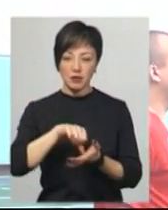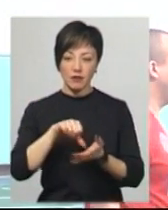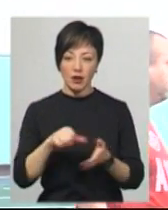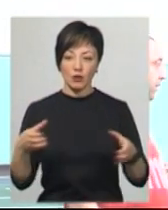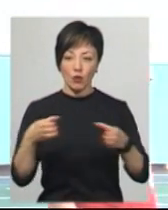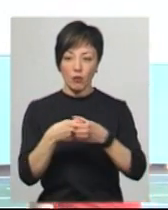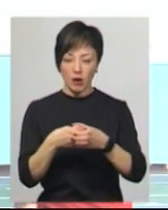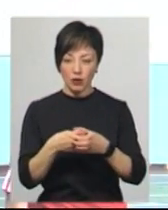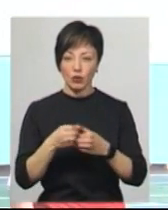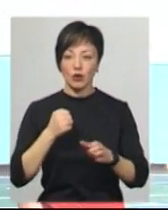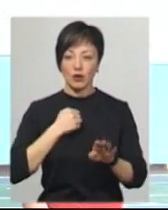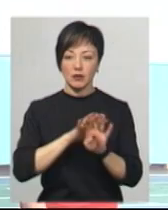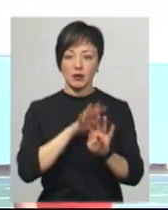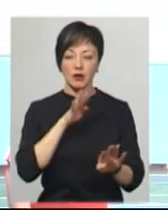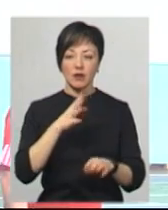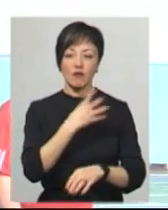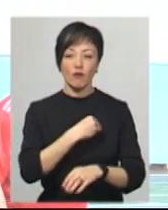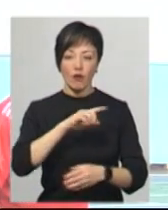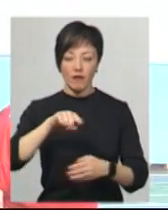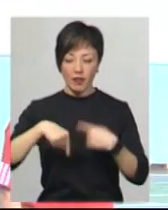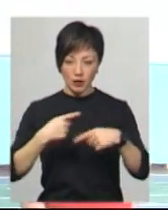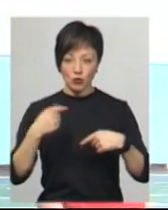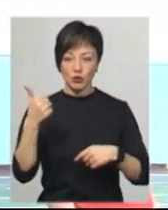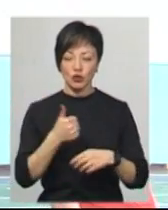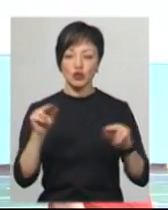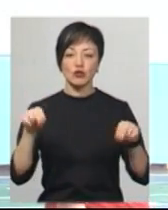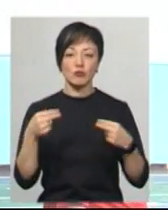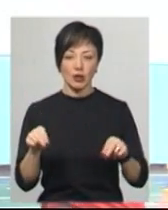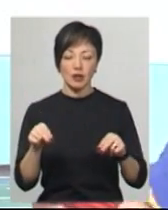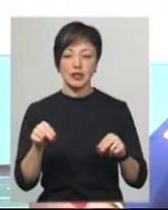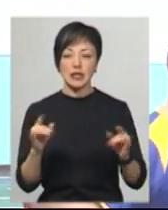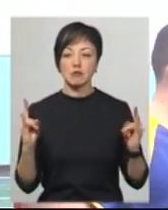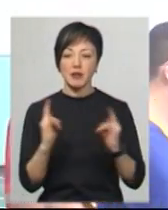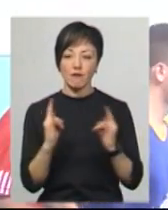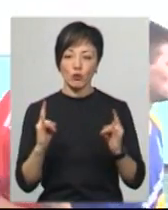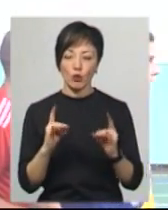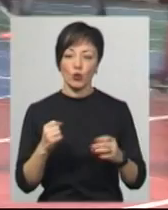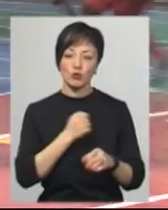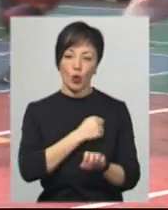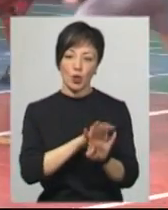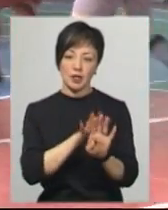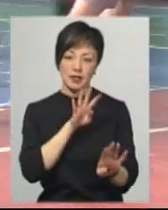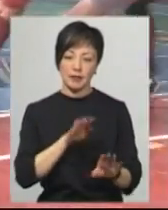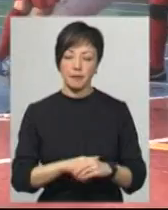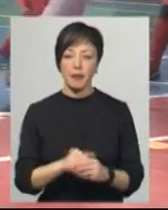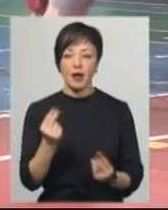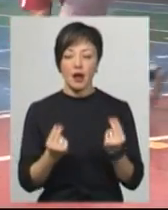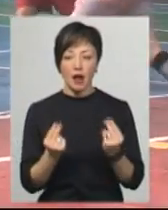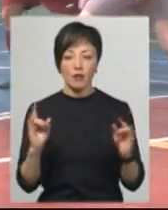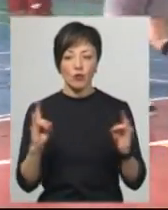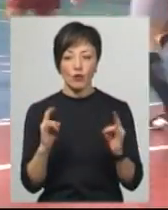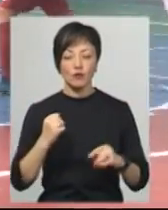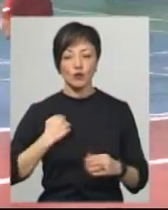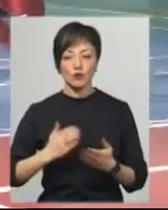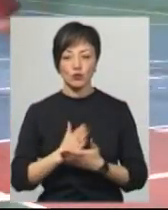сухопутні війська в місті Львові на наступному тижні на чемпіонаті з мініфутболу Збройних сил. Грали у мініфутбол